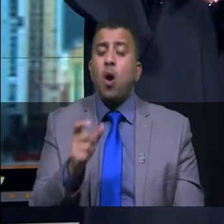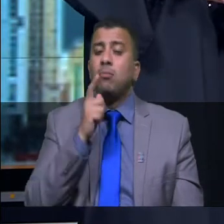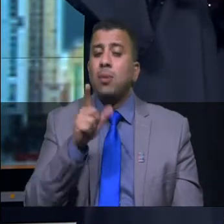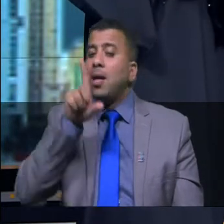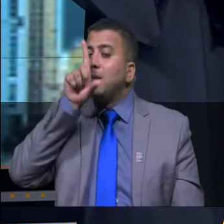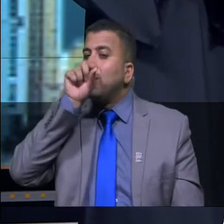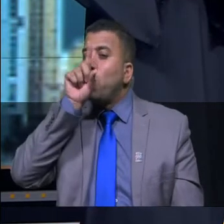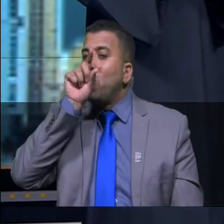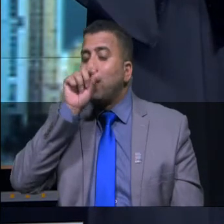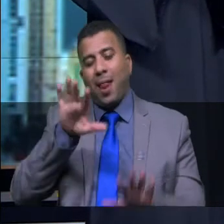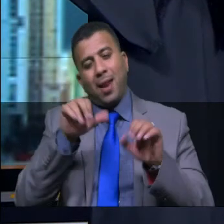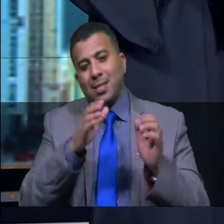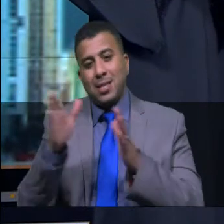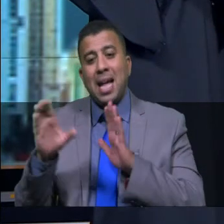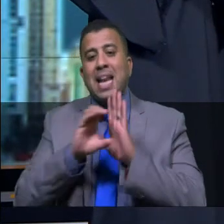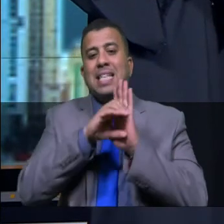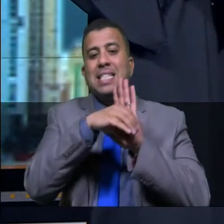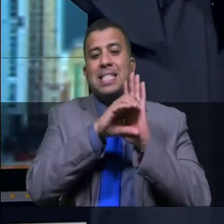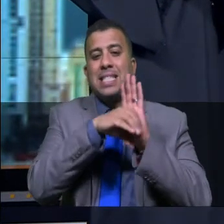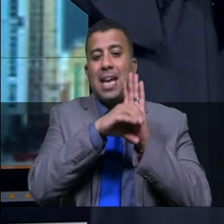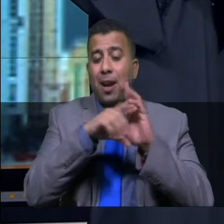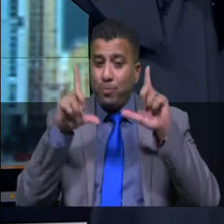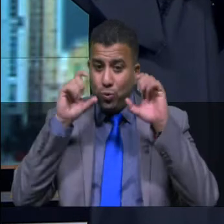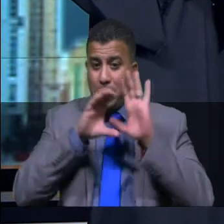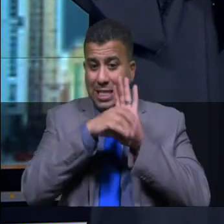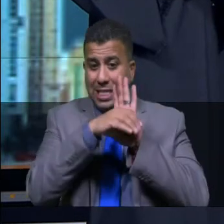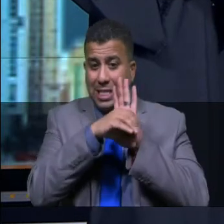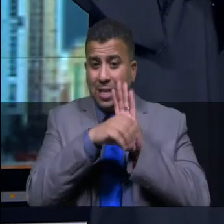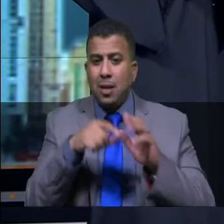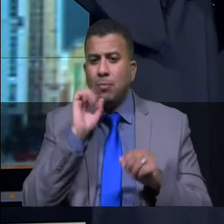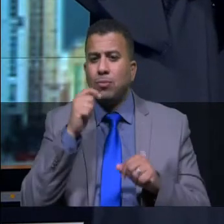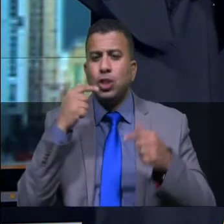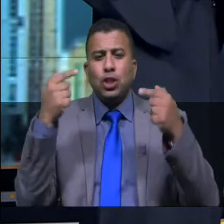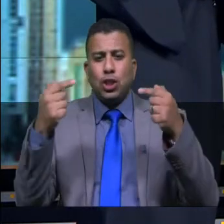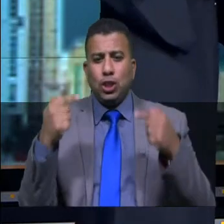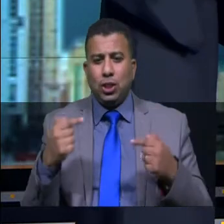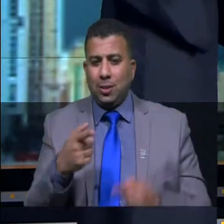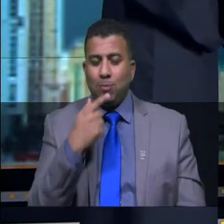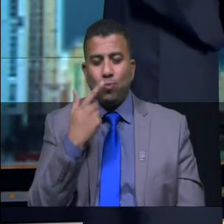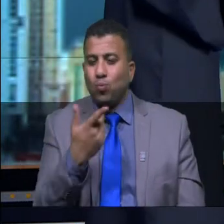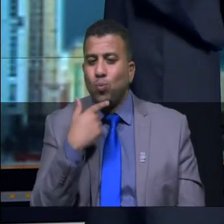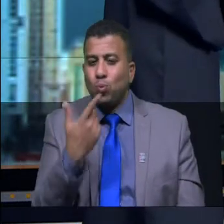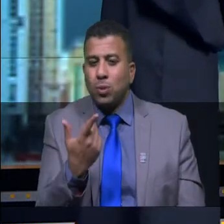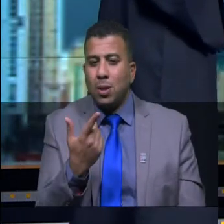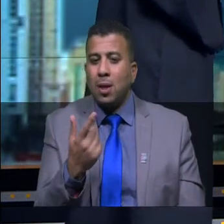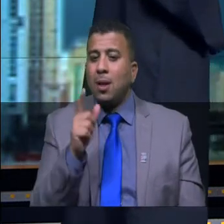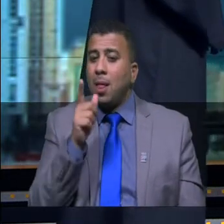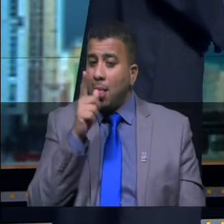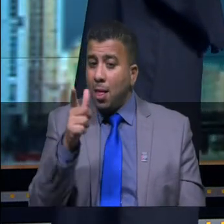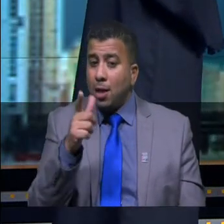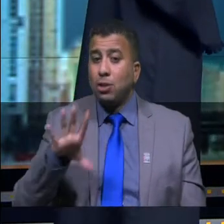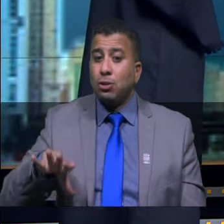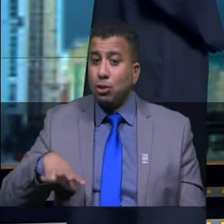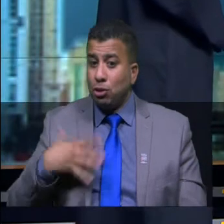تويتر إلى أنستجرام ونقرأ لكم تعليقا على القصيدة الشعرية صح لسانك